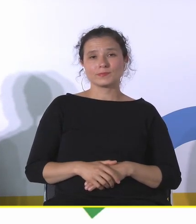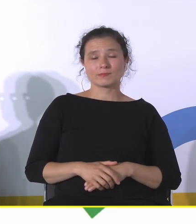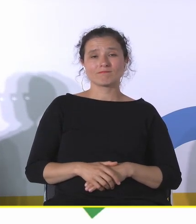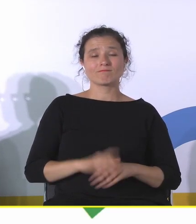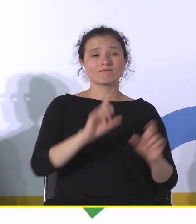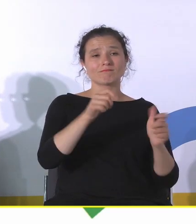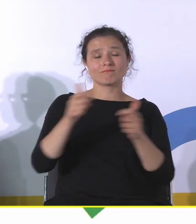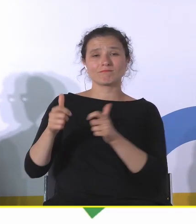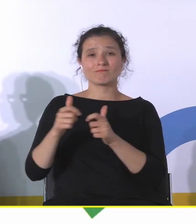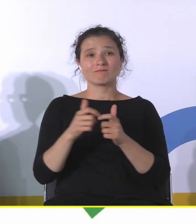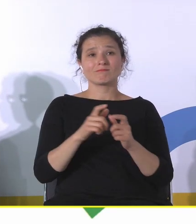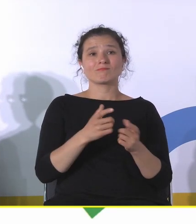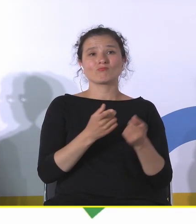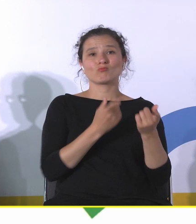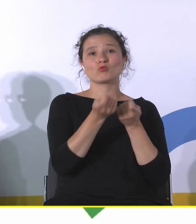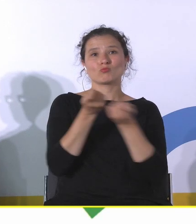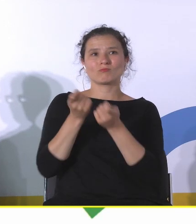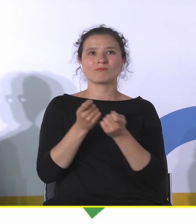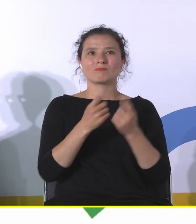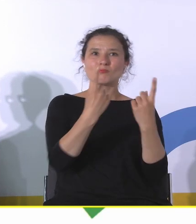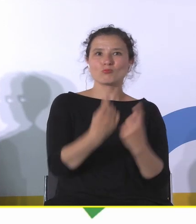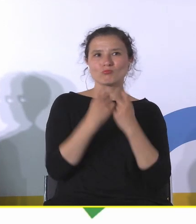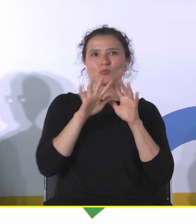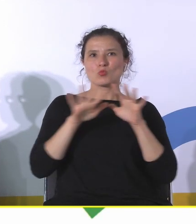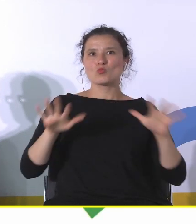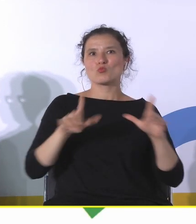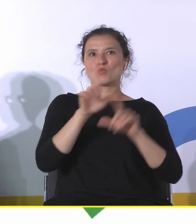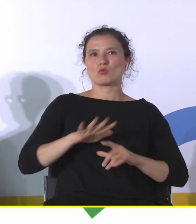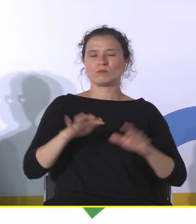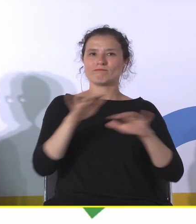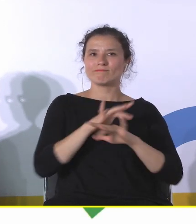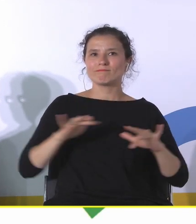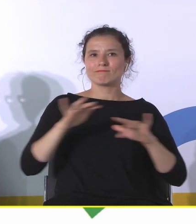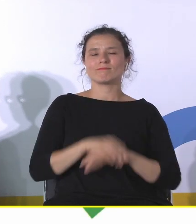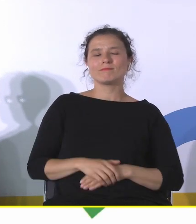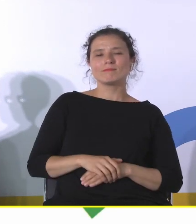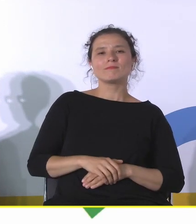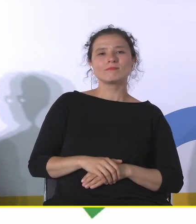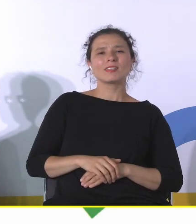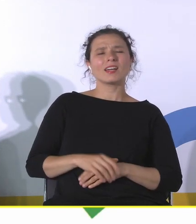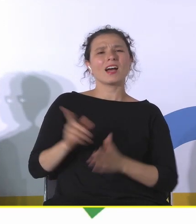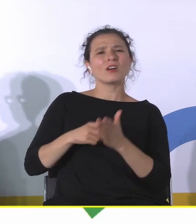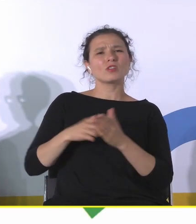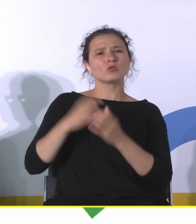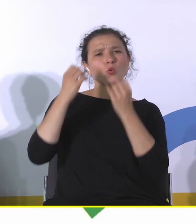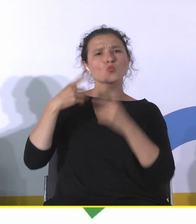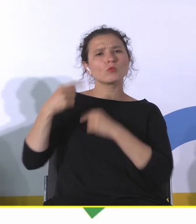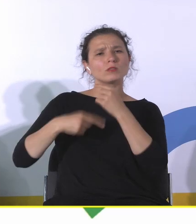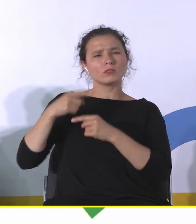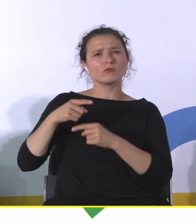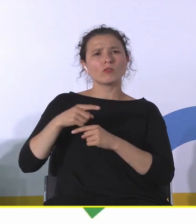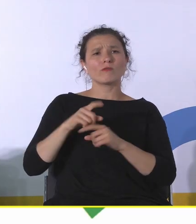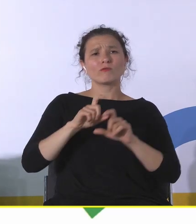dużą liczbę ludzi. I w tych wydarzeniach bardzo często kultura i dziedzictwo bywają pomijane, aczkolwiek w naszych pracach